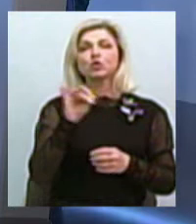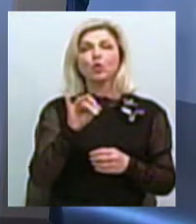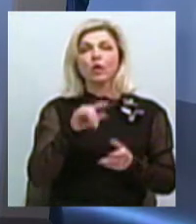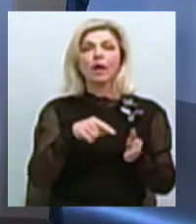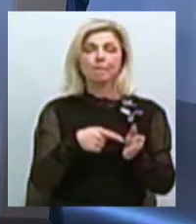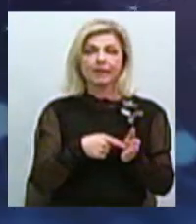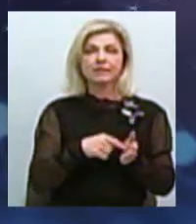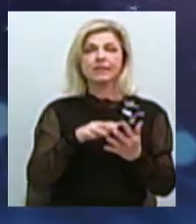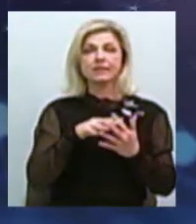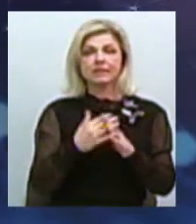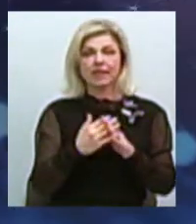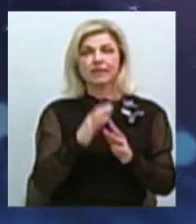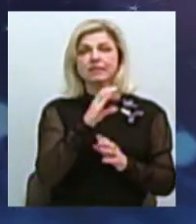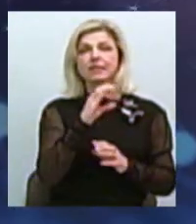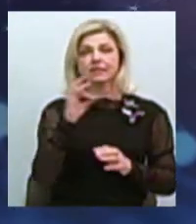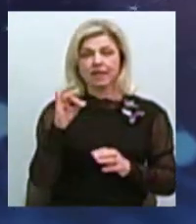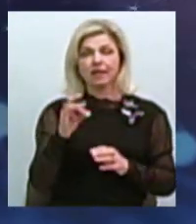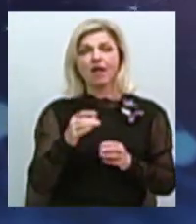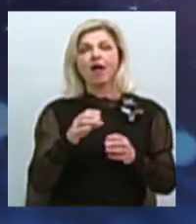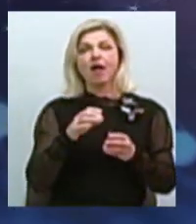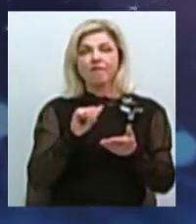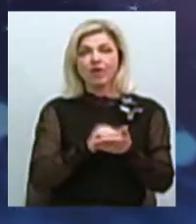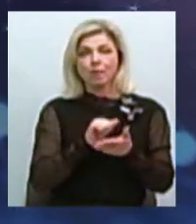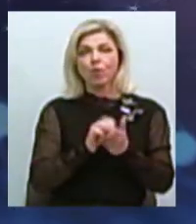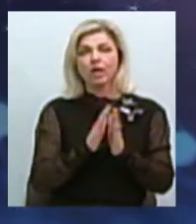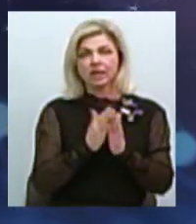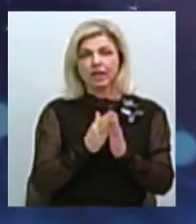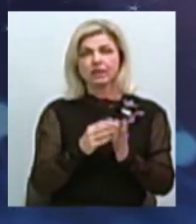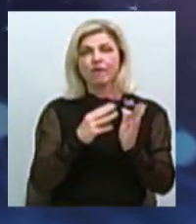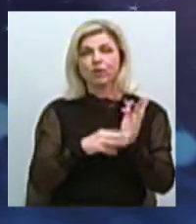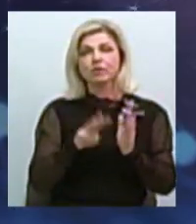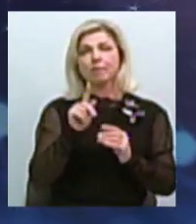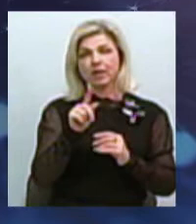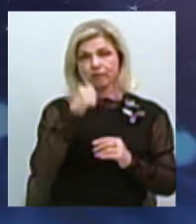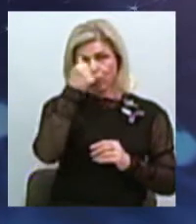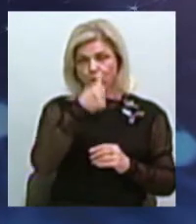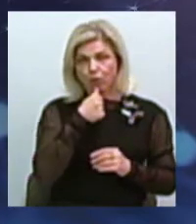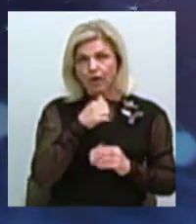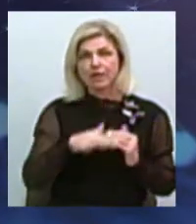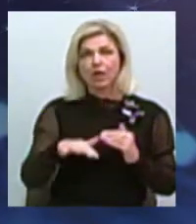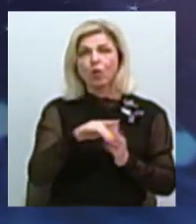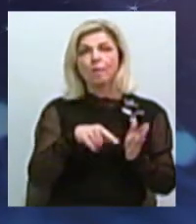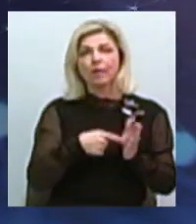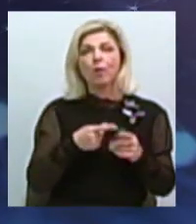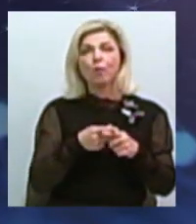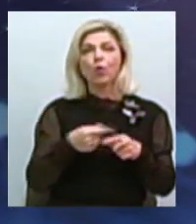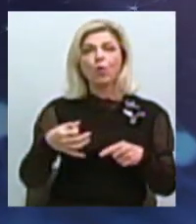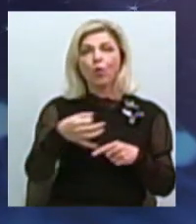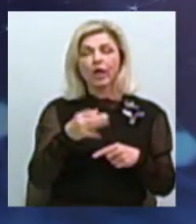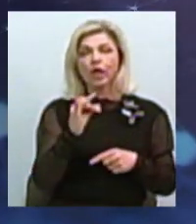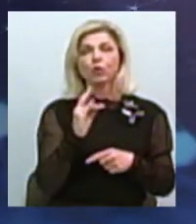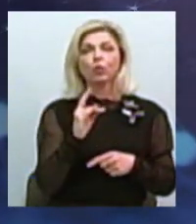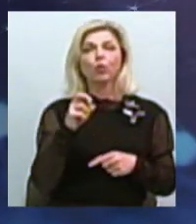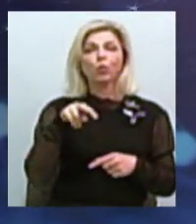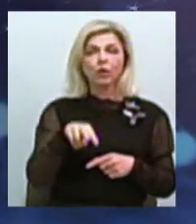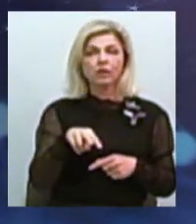РСР», виданого 1971 року. Цей том присвячений Миколаївщині. Територія міста Півострів при злітті річки Інгулу з Бузьким